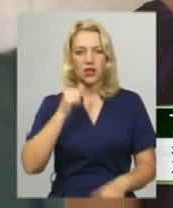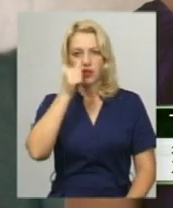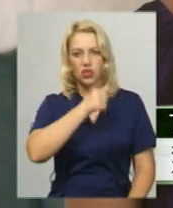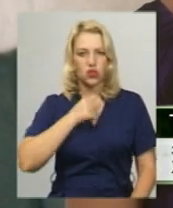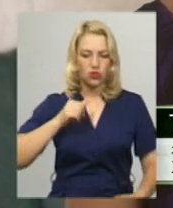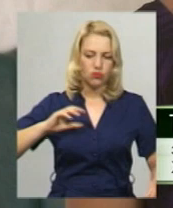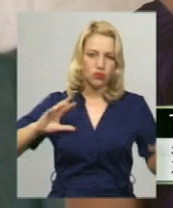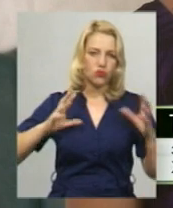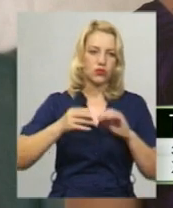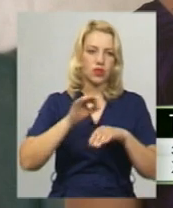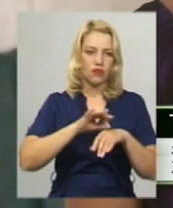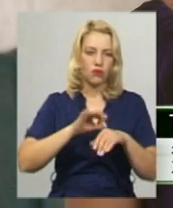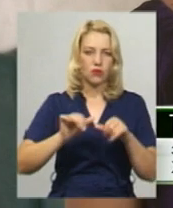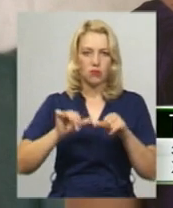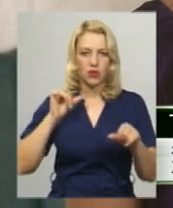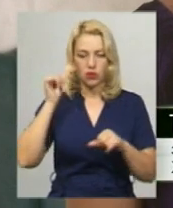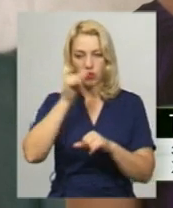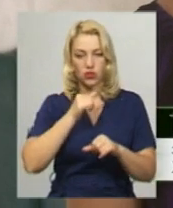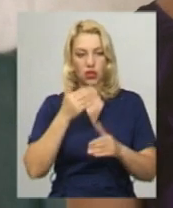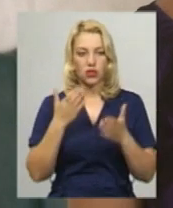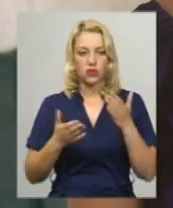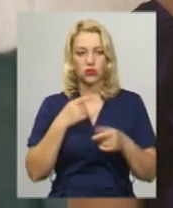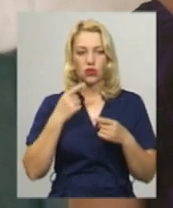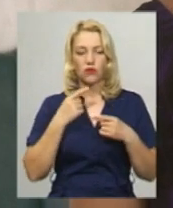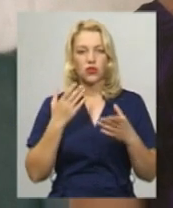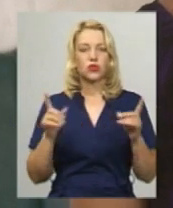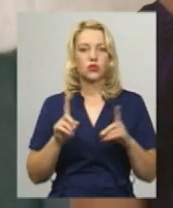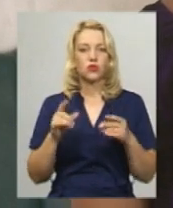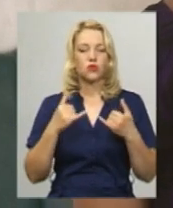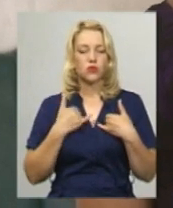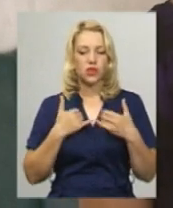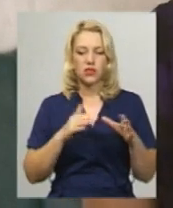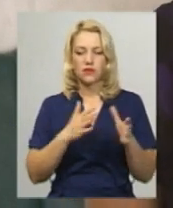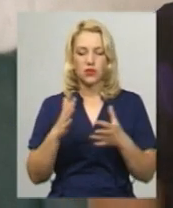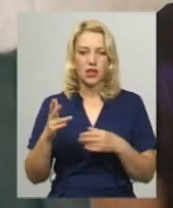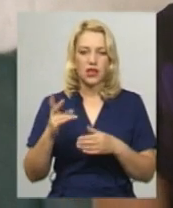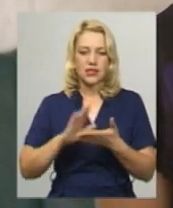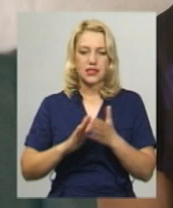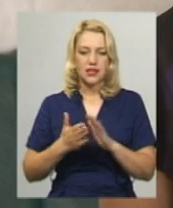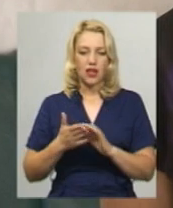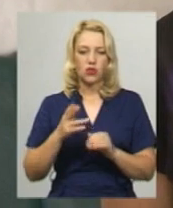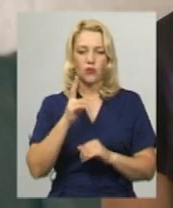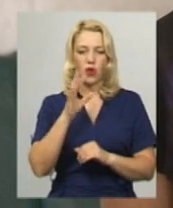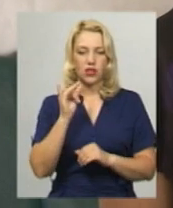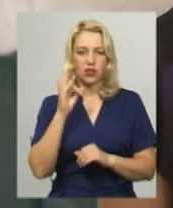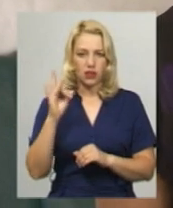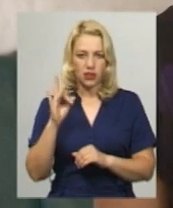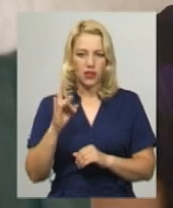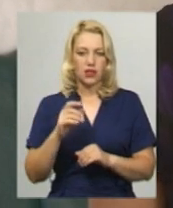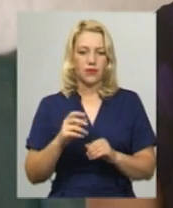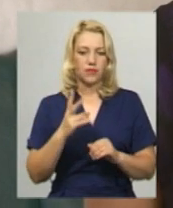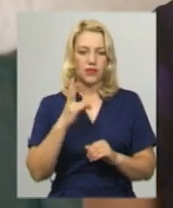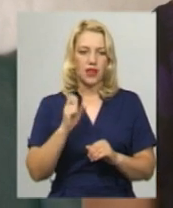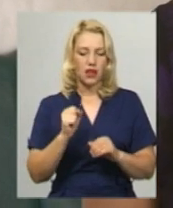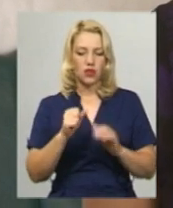захворюваність, минулорічну. Якщо говорити, що у нас робиться покору станом на 19-6, то